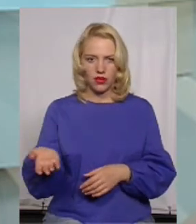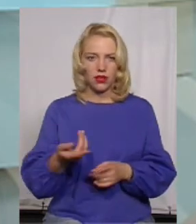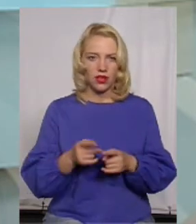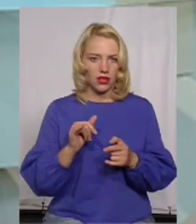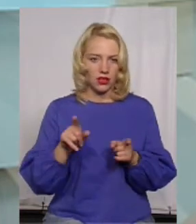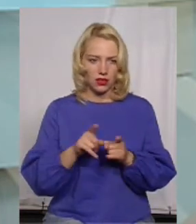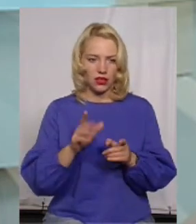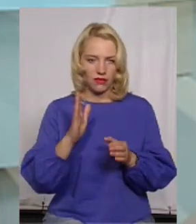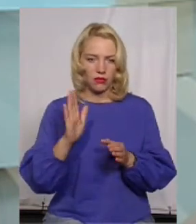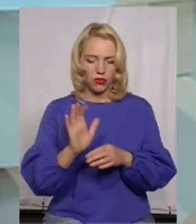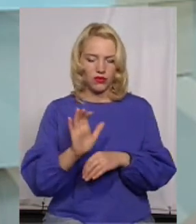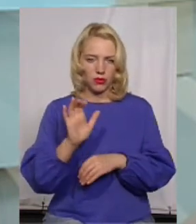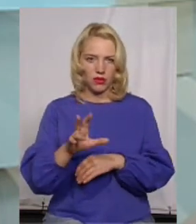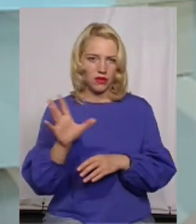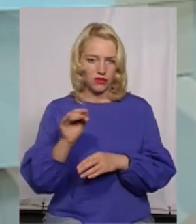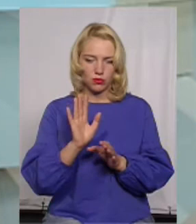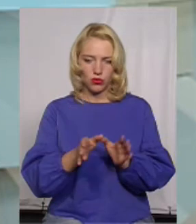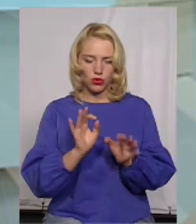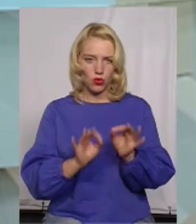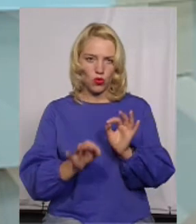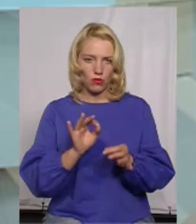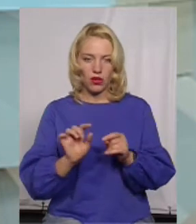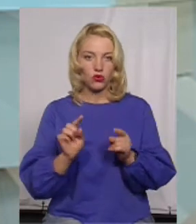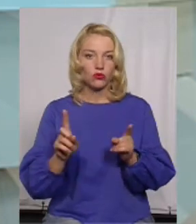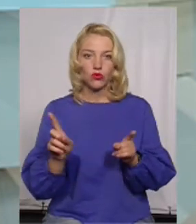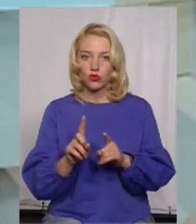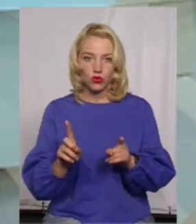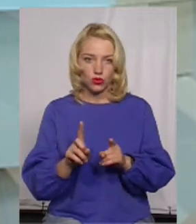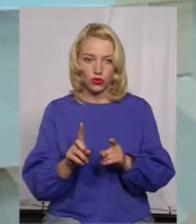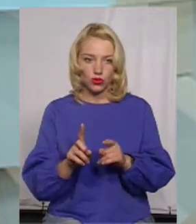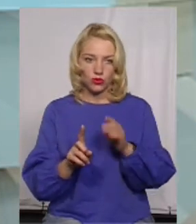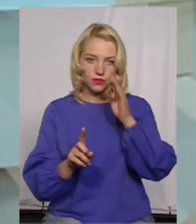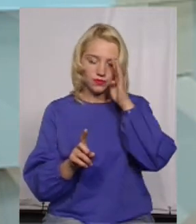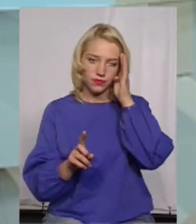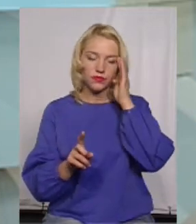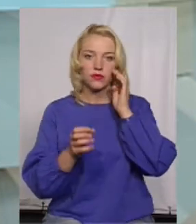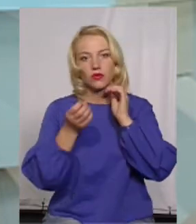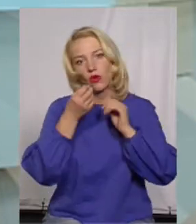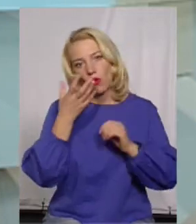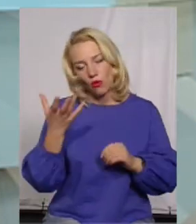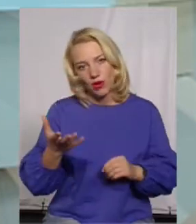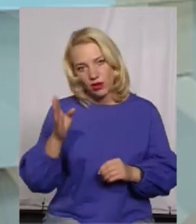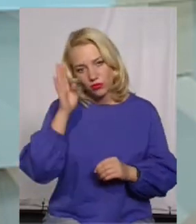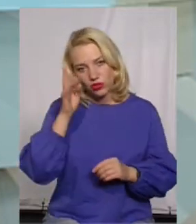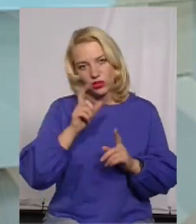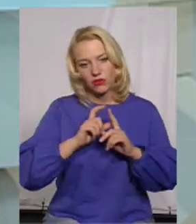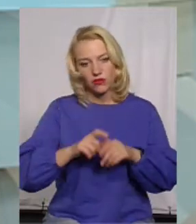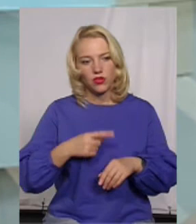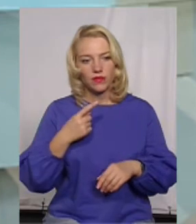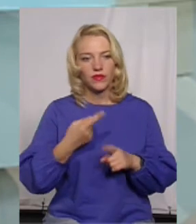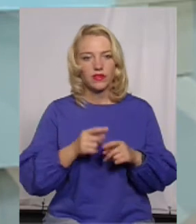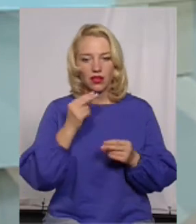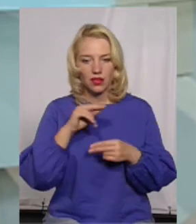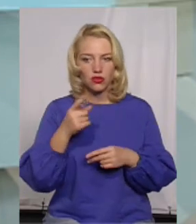Тобто, таким чином ви будете відправляти, і буде все нормально. Тому що, ну, самі... Добре. Тобто, це найкраще, тому що